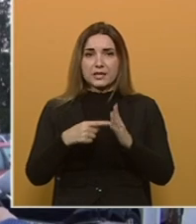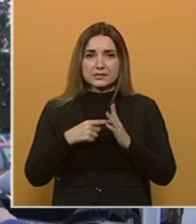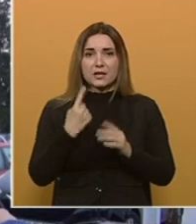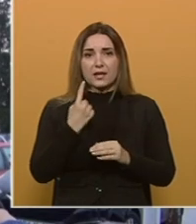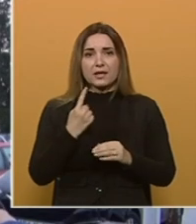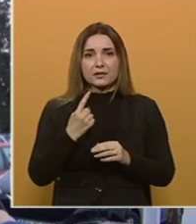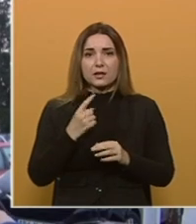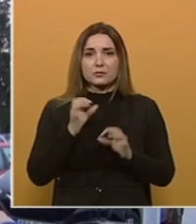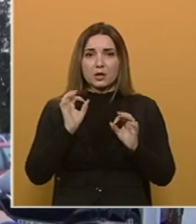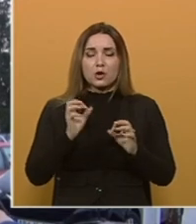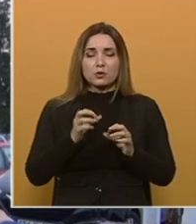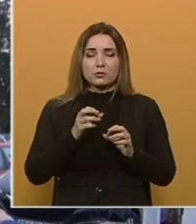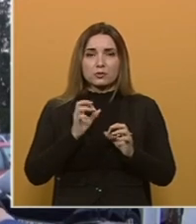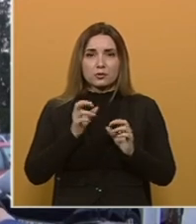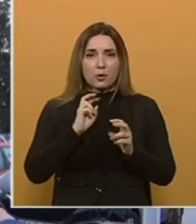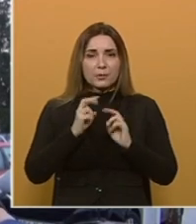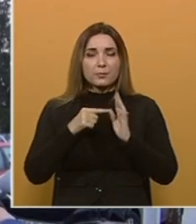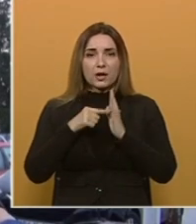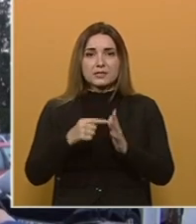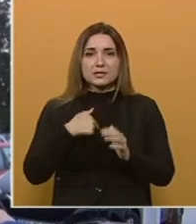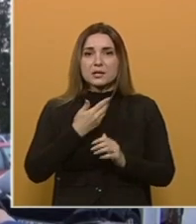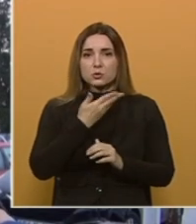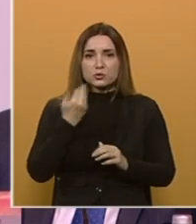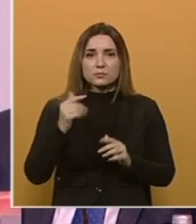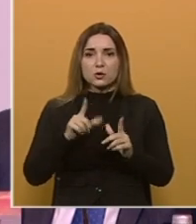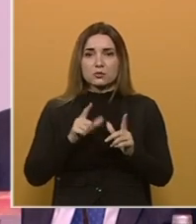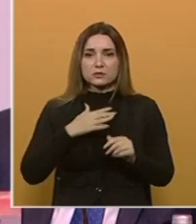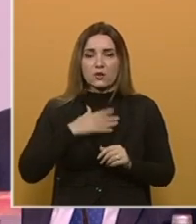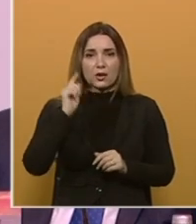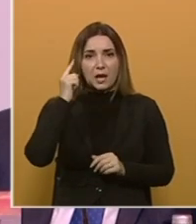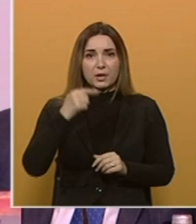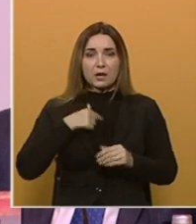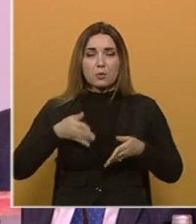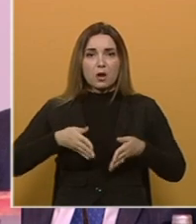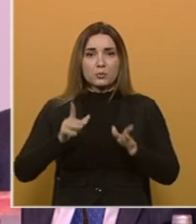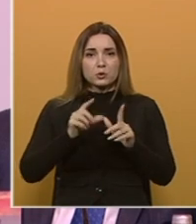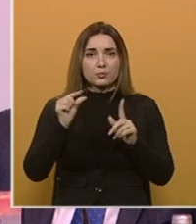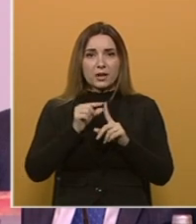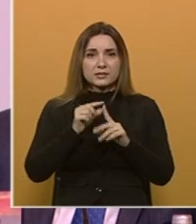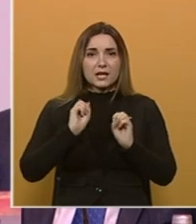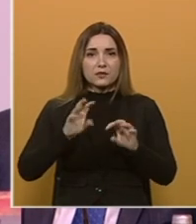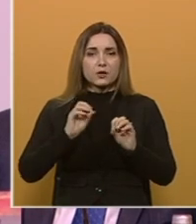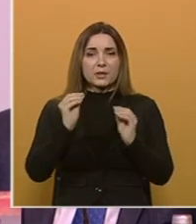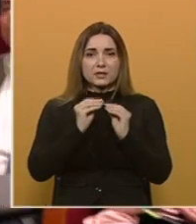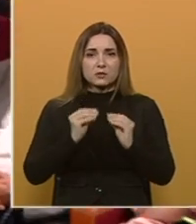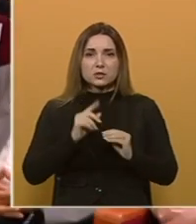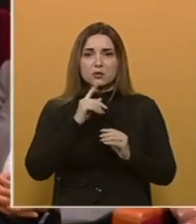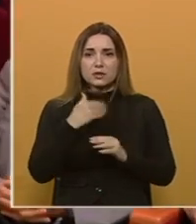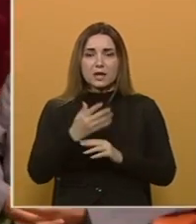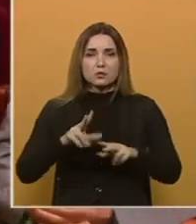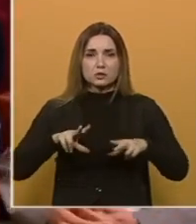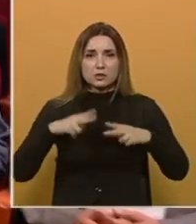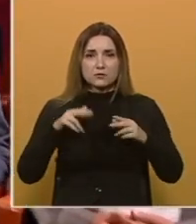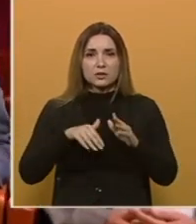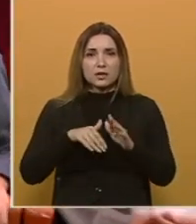kompliment i jedan pokazatelj da sam uspio u svojoj namjeri. Moj put u Palestinu je informativno štivo koje pruža uvidu život